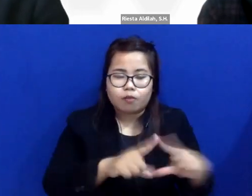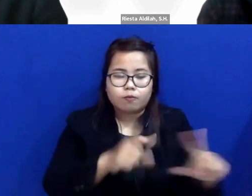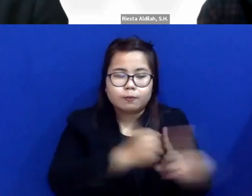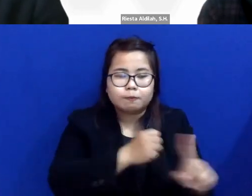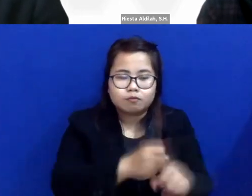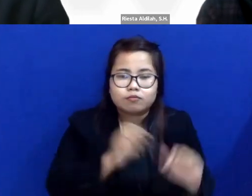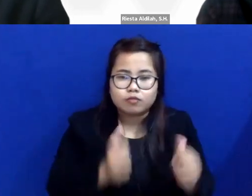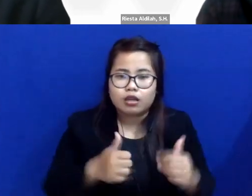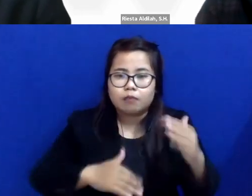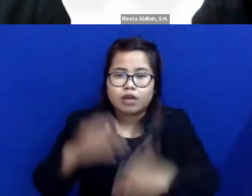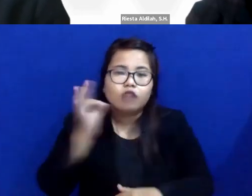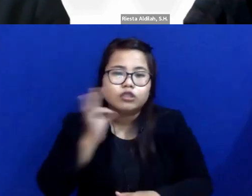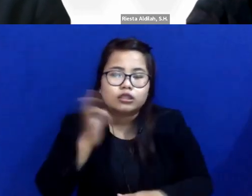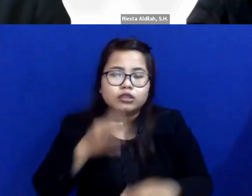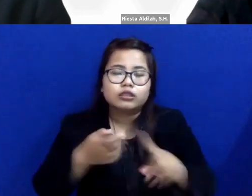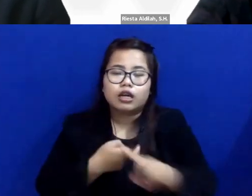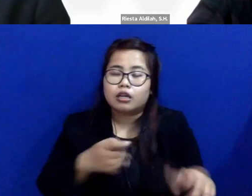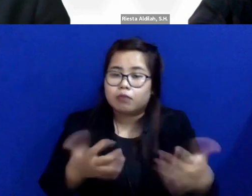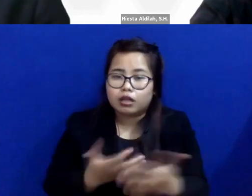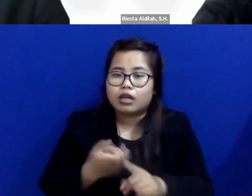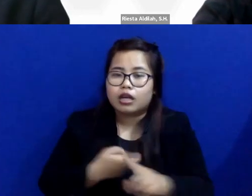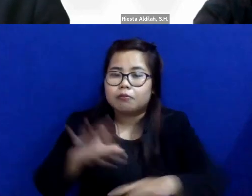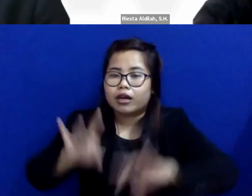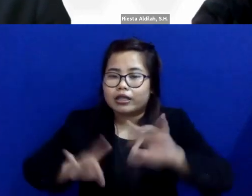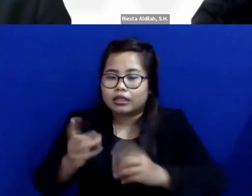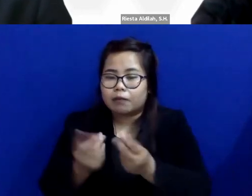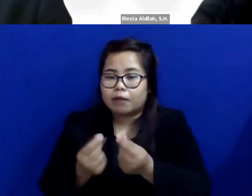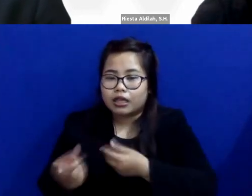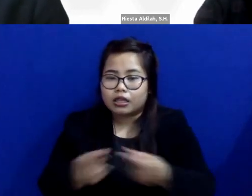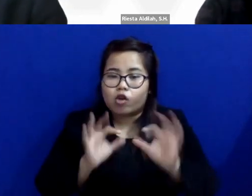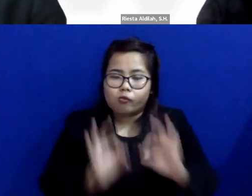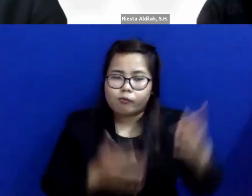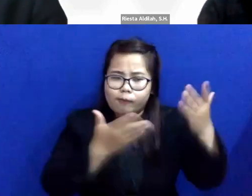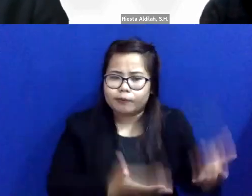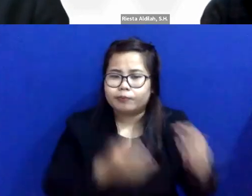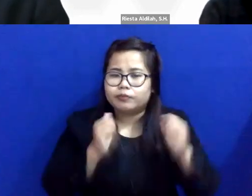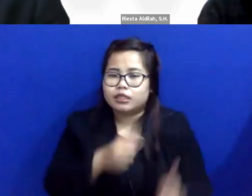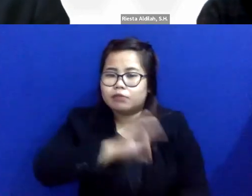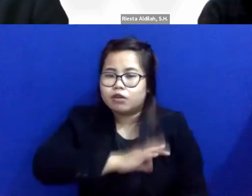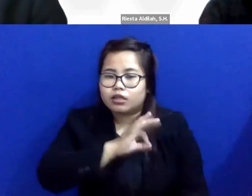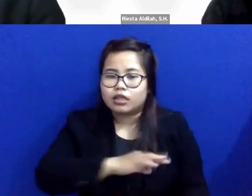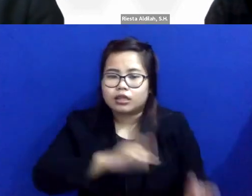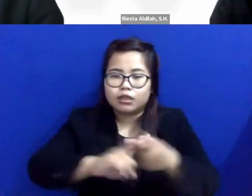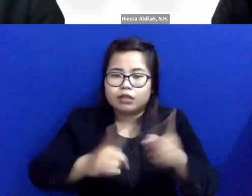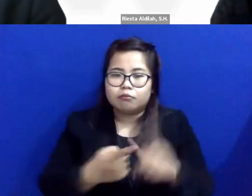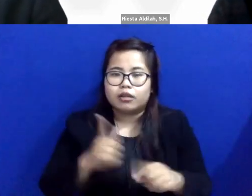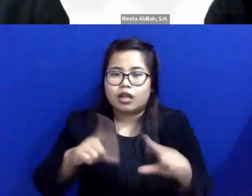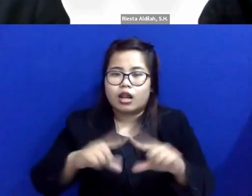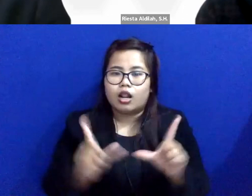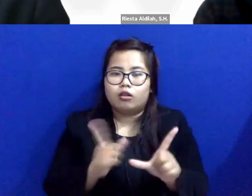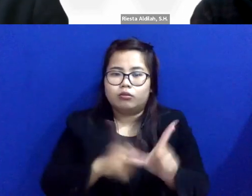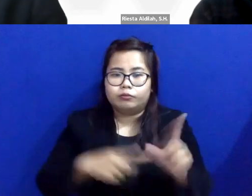marketing. Jadi ini bisa dimanfaatkan buat teman-teman lawyer atau